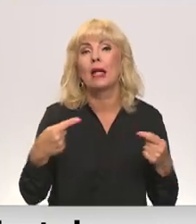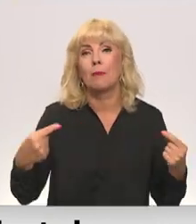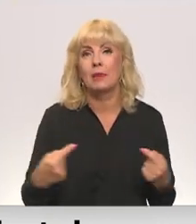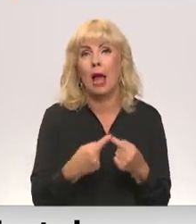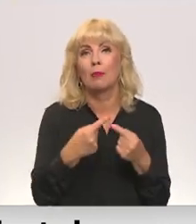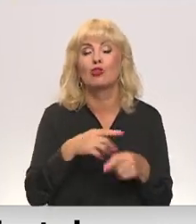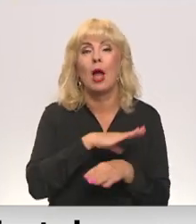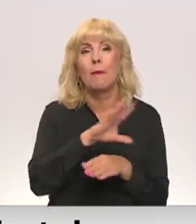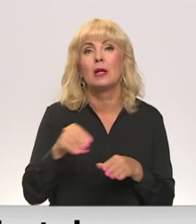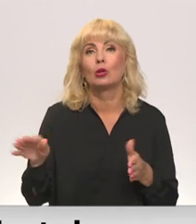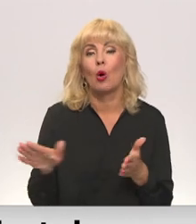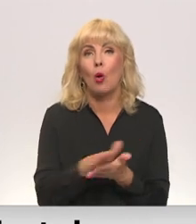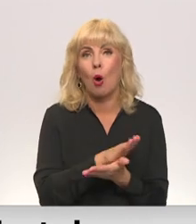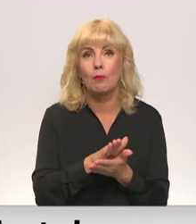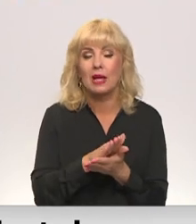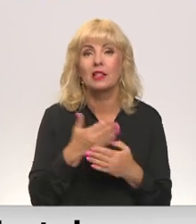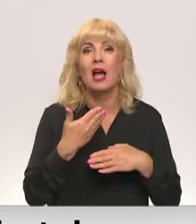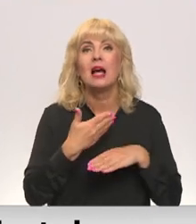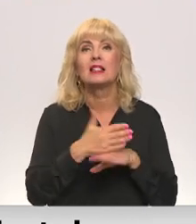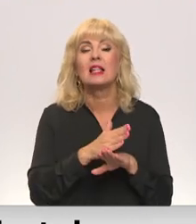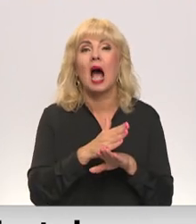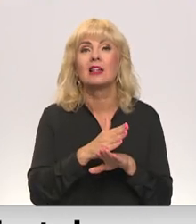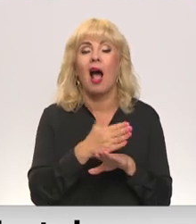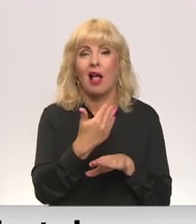pilnībā kompensēt sadalis tarifa izmaksas.